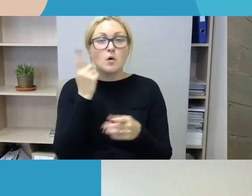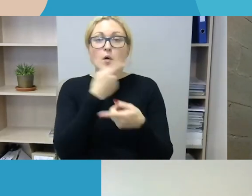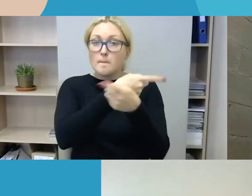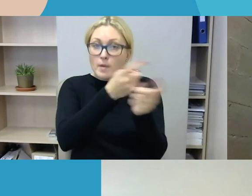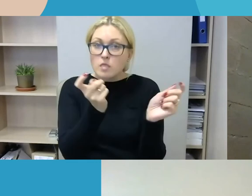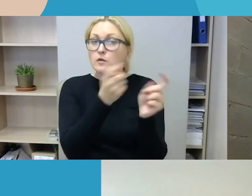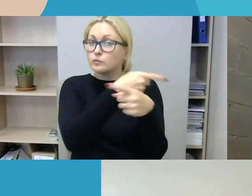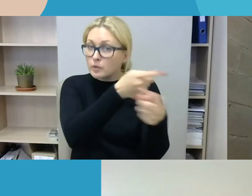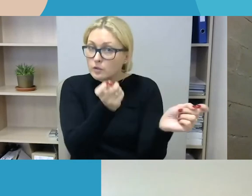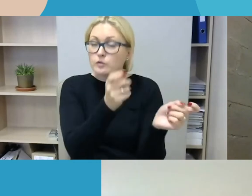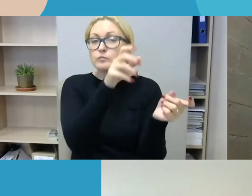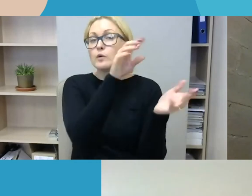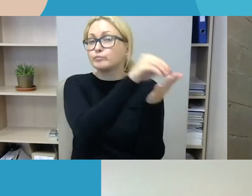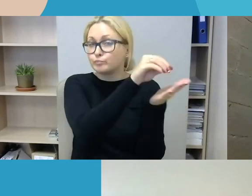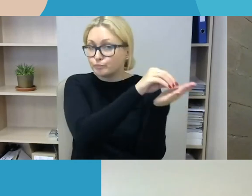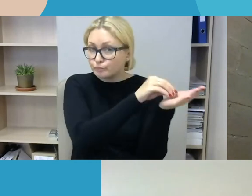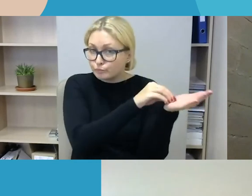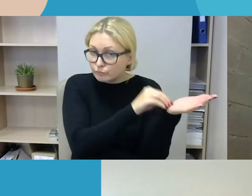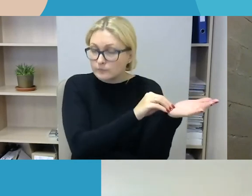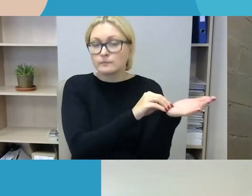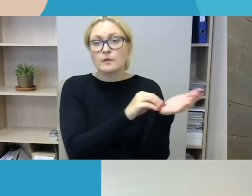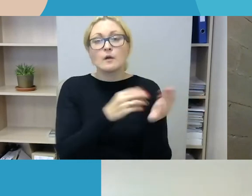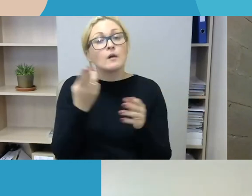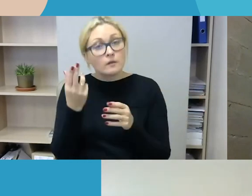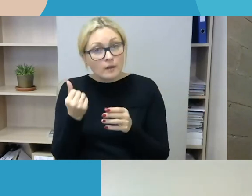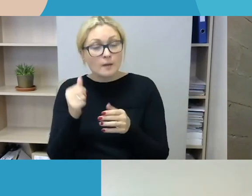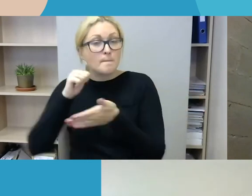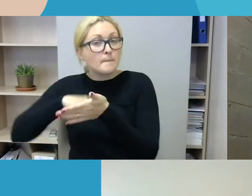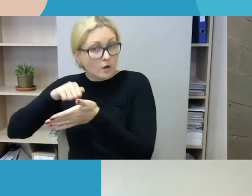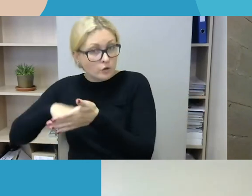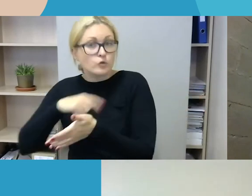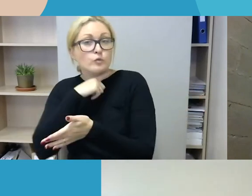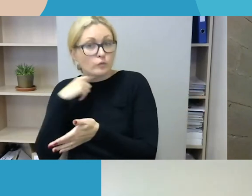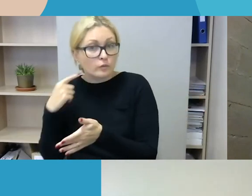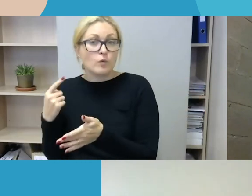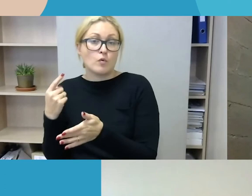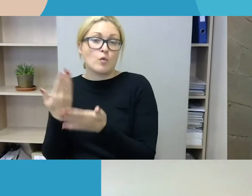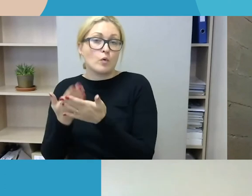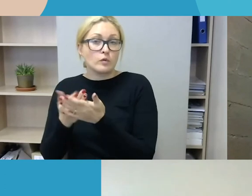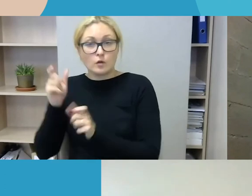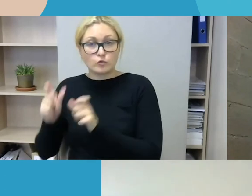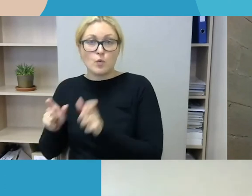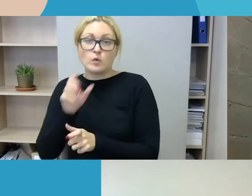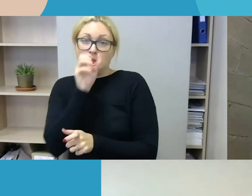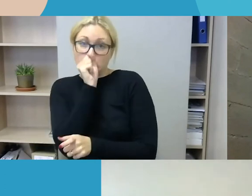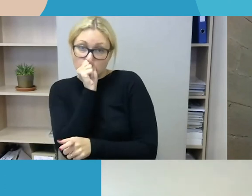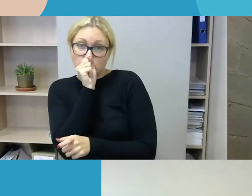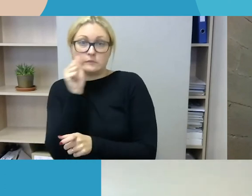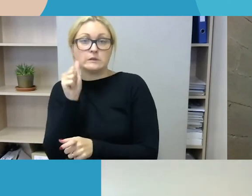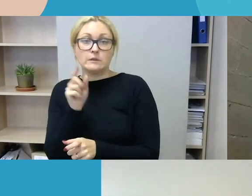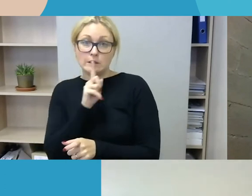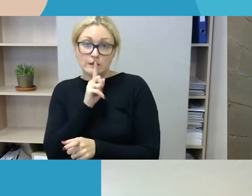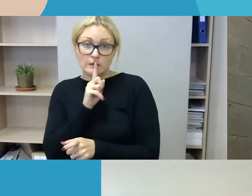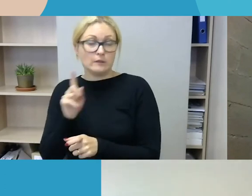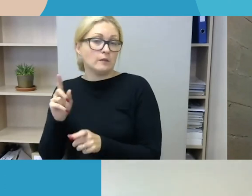kad ji pamatytų to letkalnio viršų, ne tik to letkalnio viršų, ne bet kas yra žemiau. Tam,